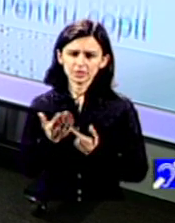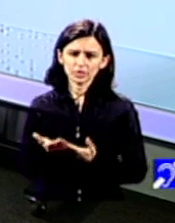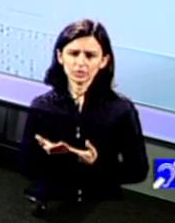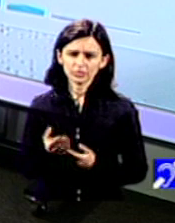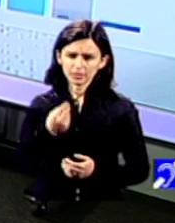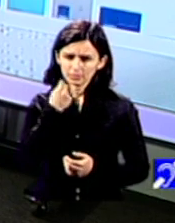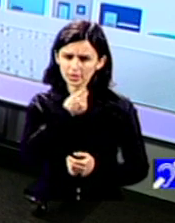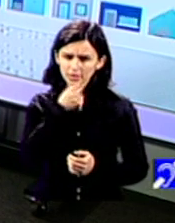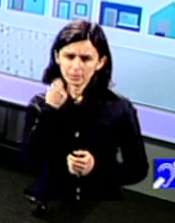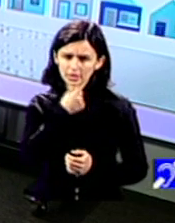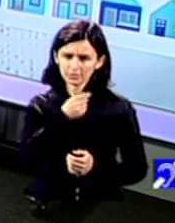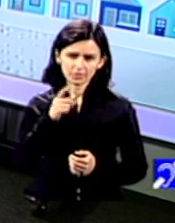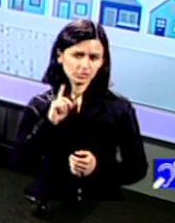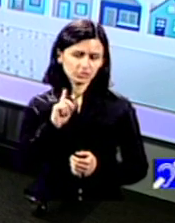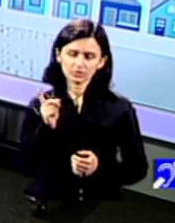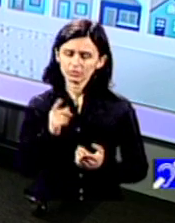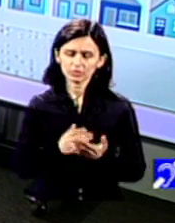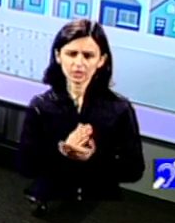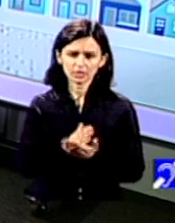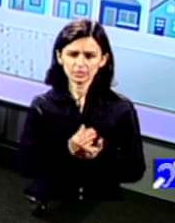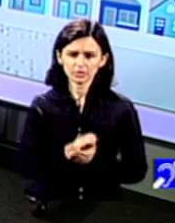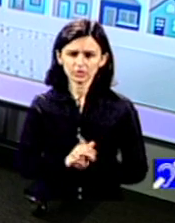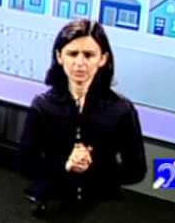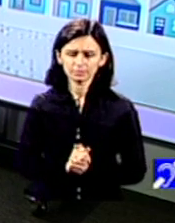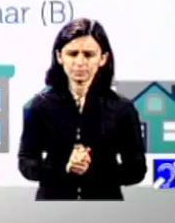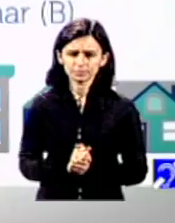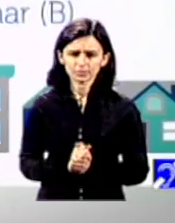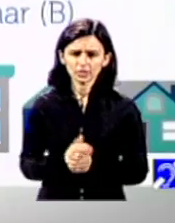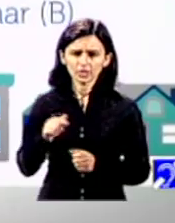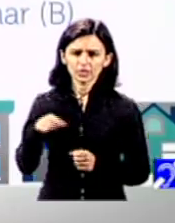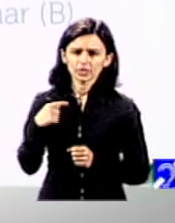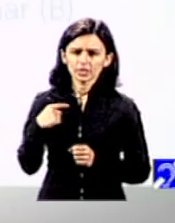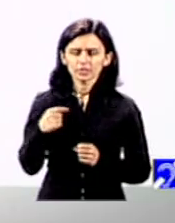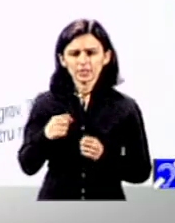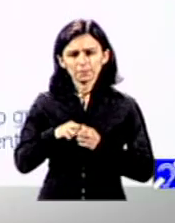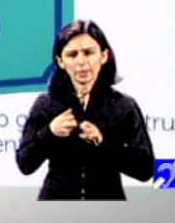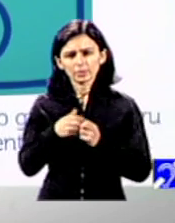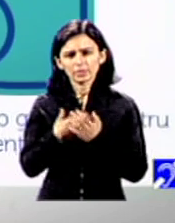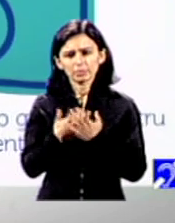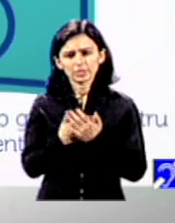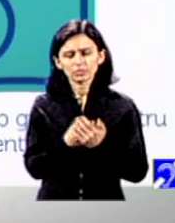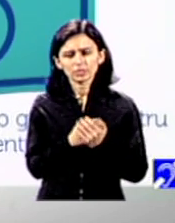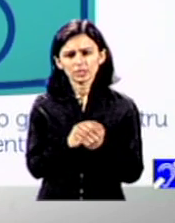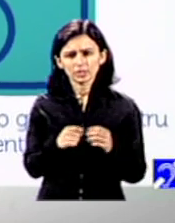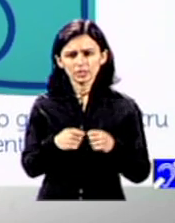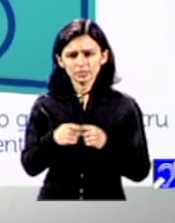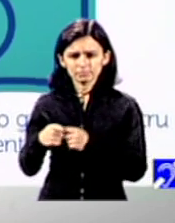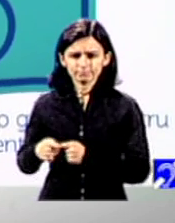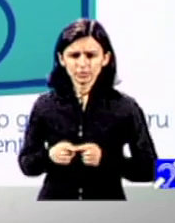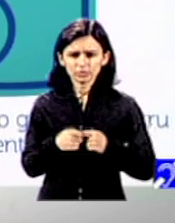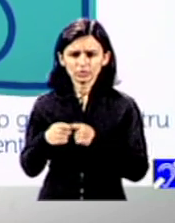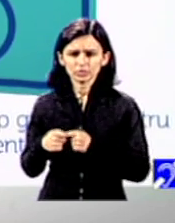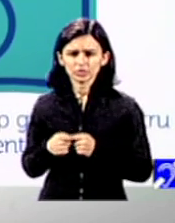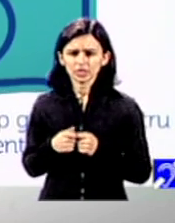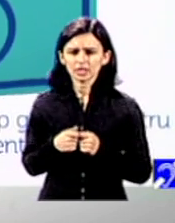pe servicii exact pe beneficii nu pe servicii ori exact aici este problema pentru că pentru restul societății pare că bifează